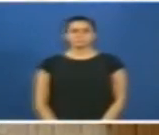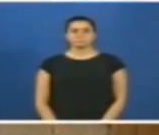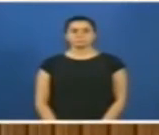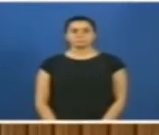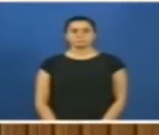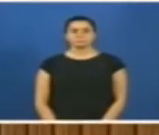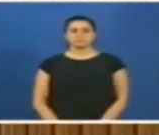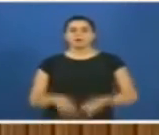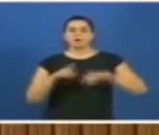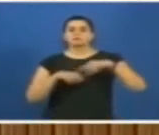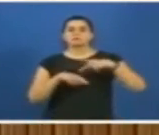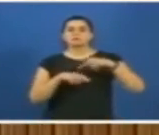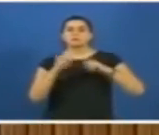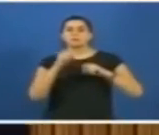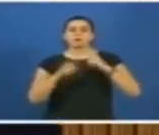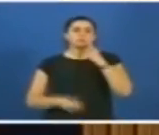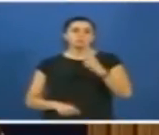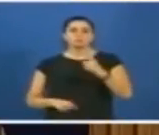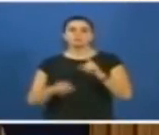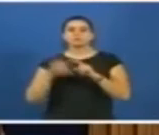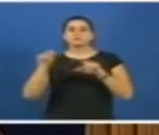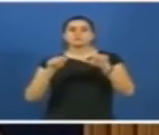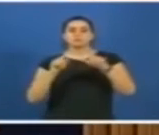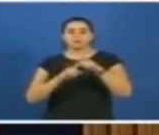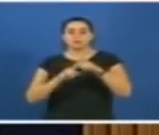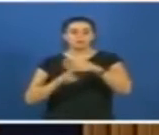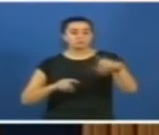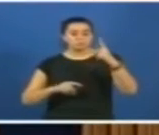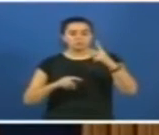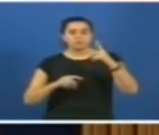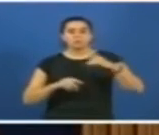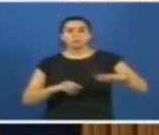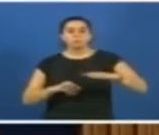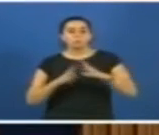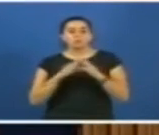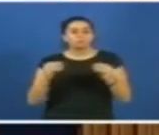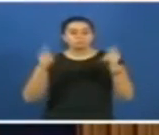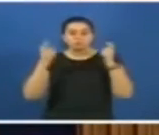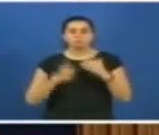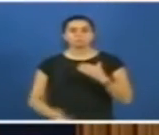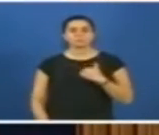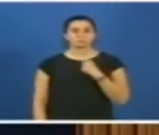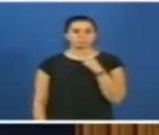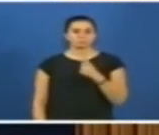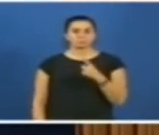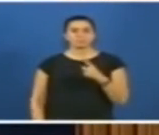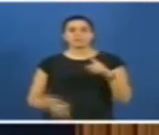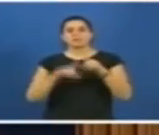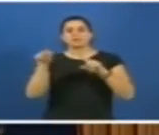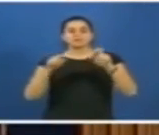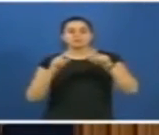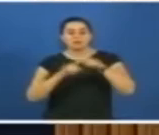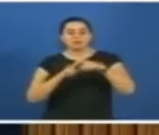Hazreti Ömer diyor ki, Dicle'nin kıyısında eğer bir koyun kaybolursa onun sorumlusu benim diyor. Dicle'nin